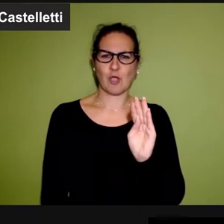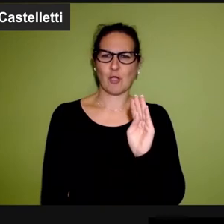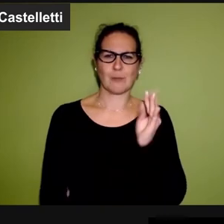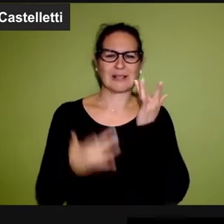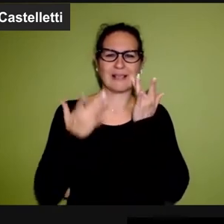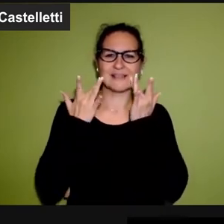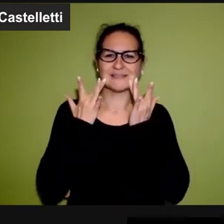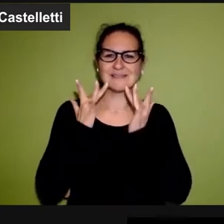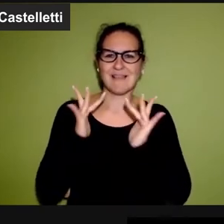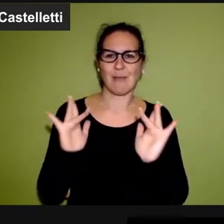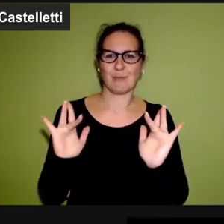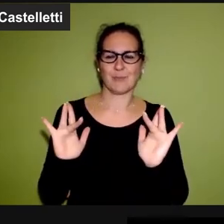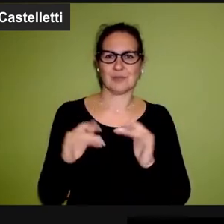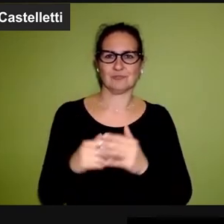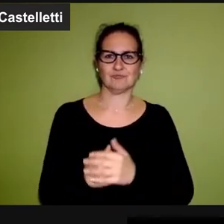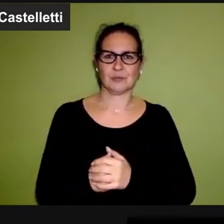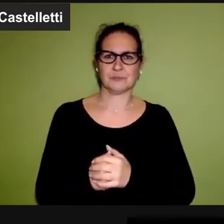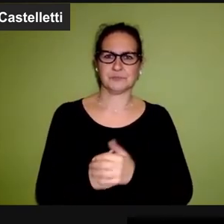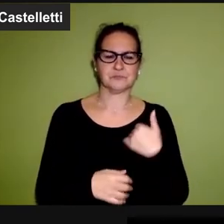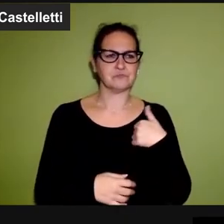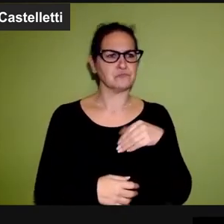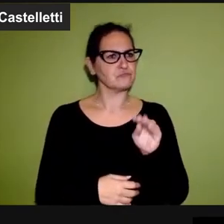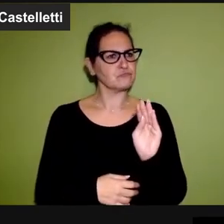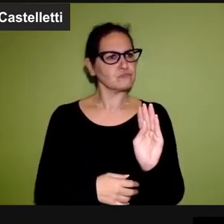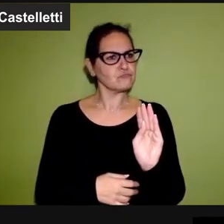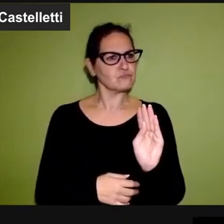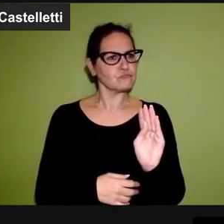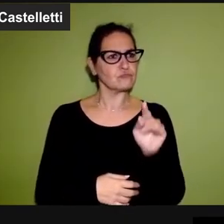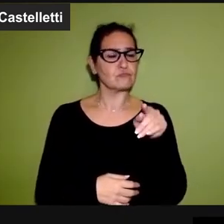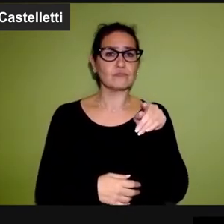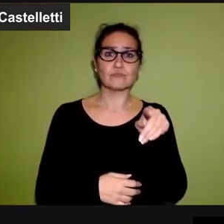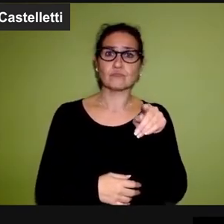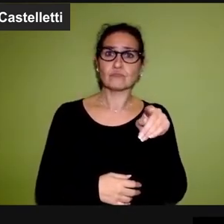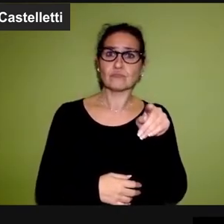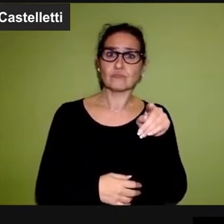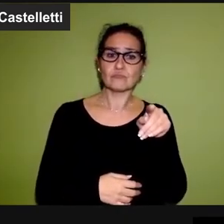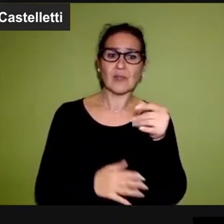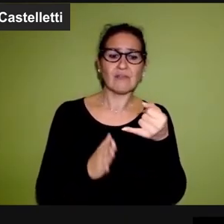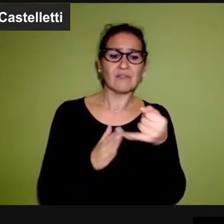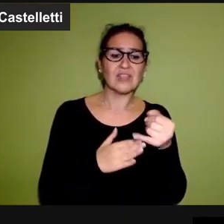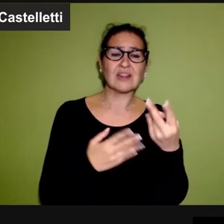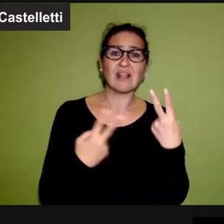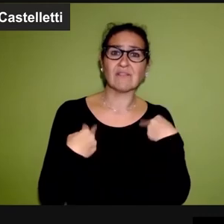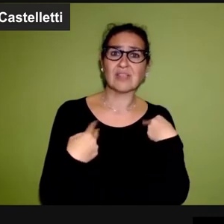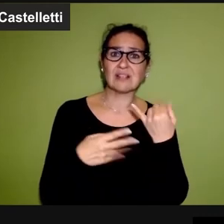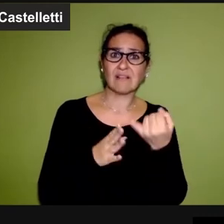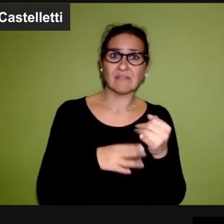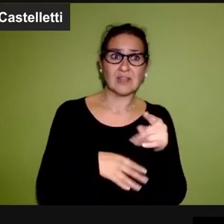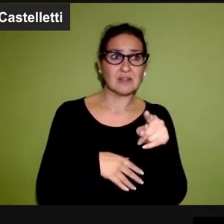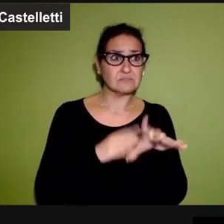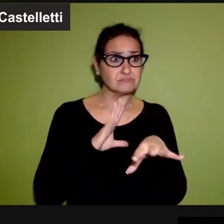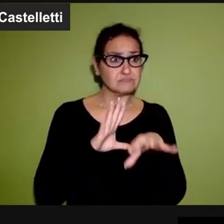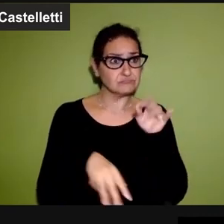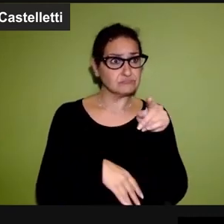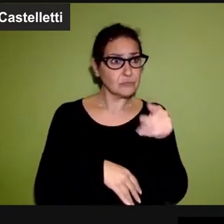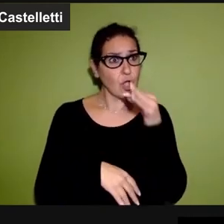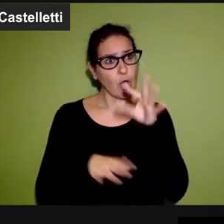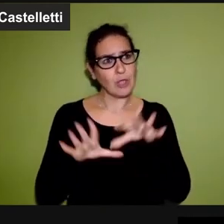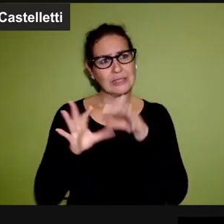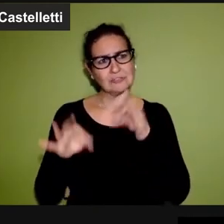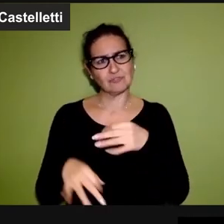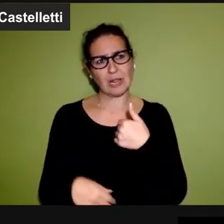con una domanda molto semplice. Eminenza sul suo fine vita preferisce